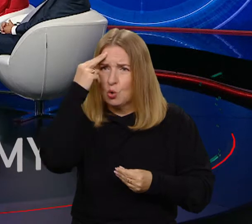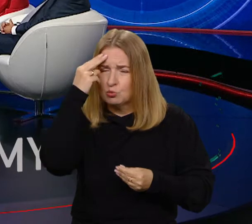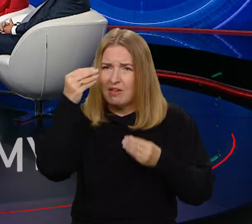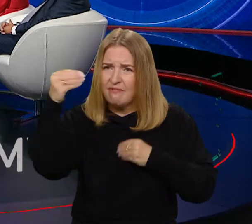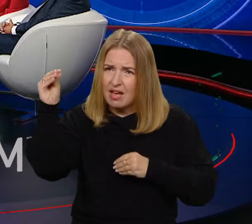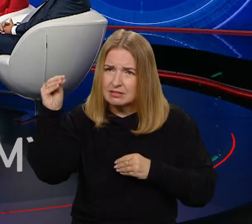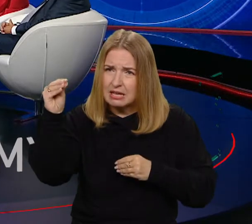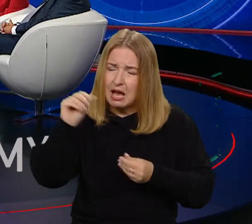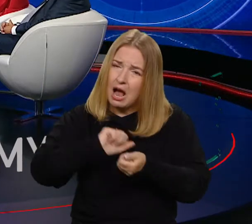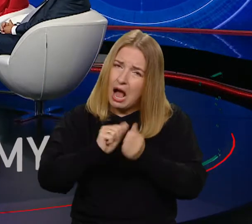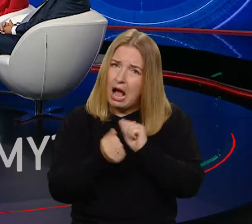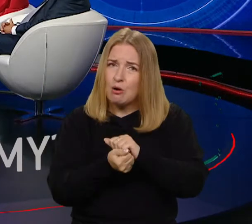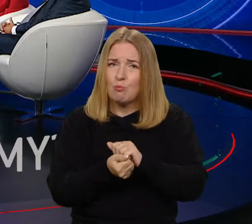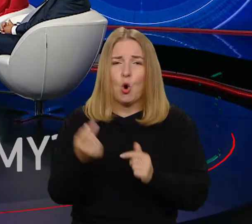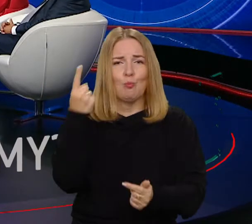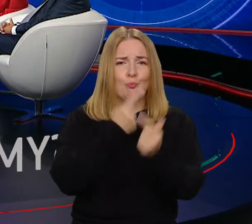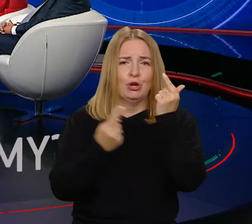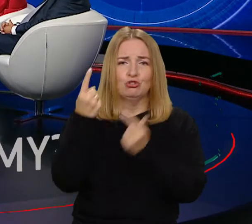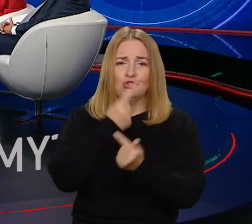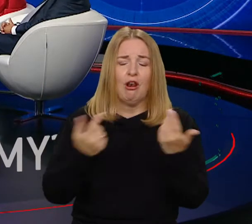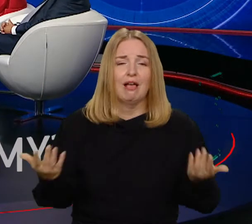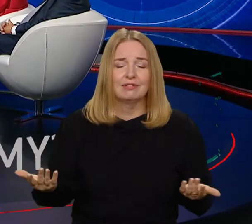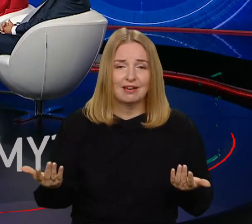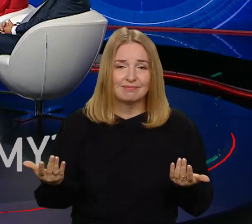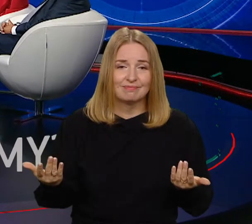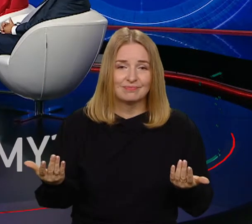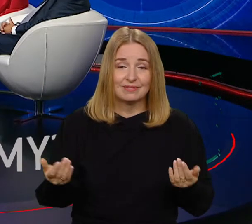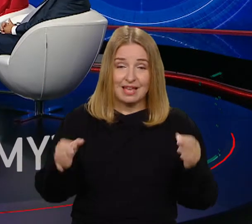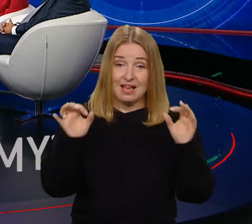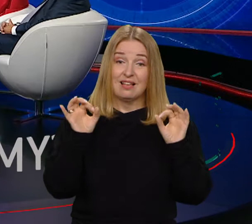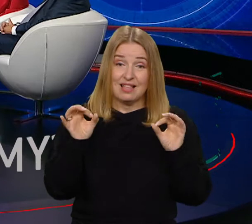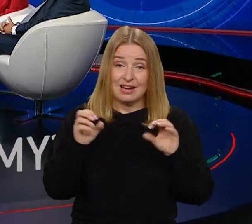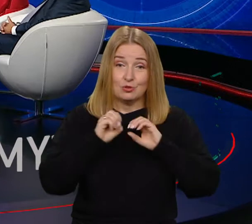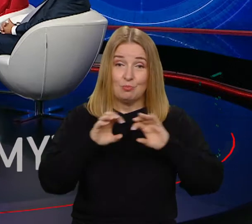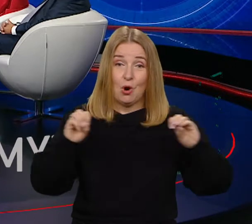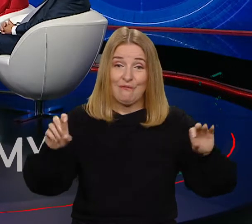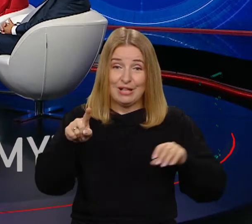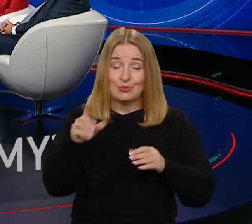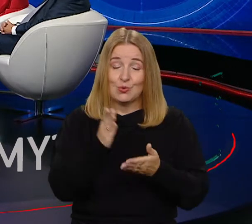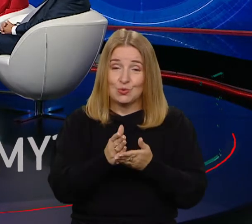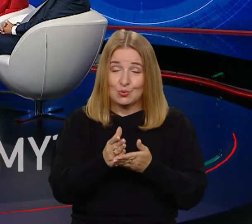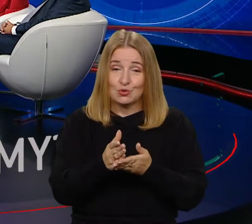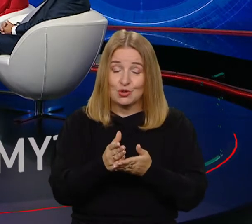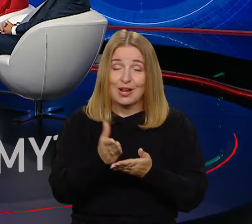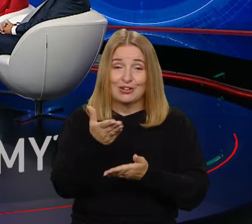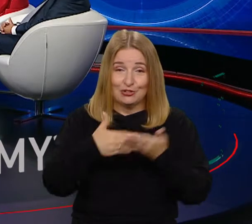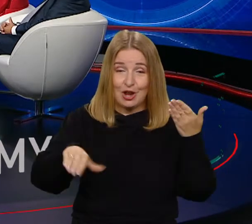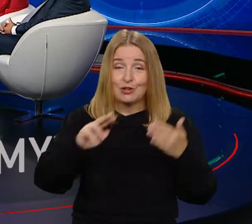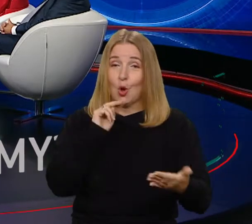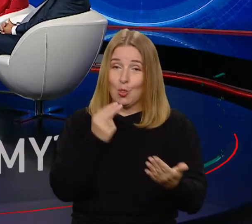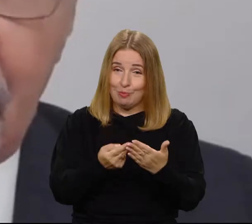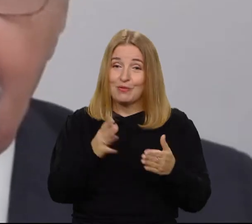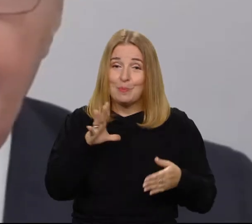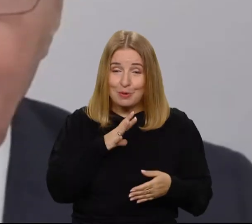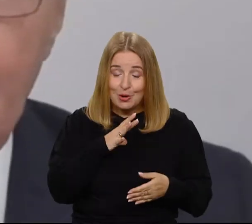Pan Profesor przed sekundą właściwie na część tego pytania już udzielił